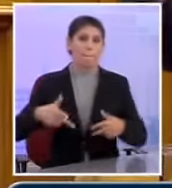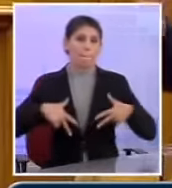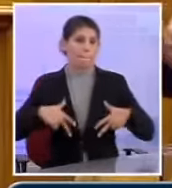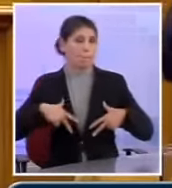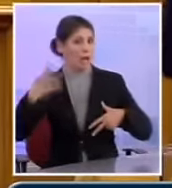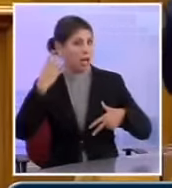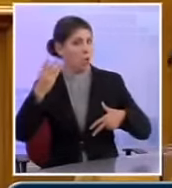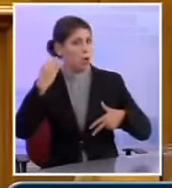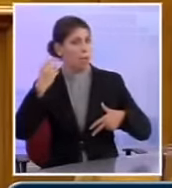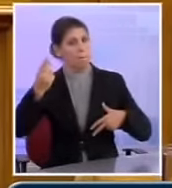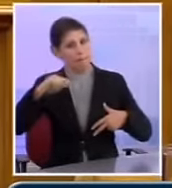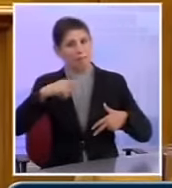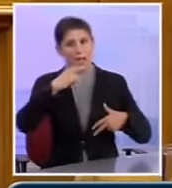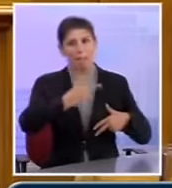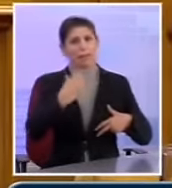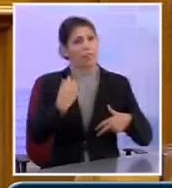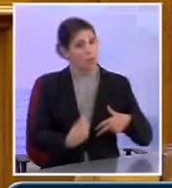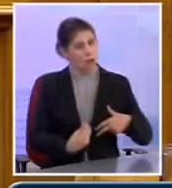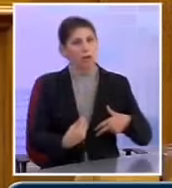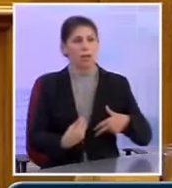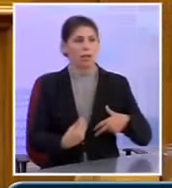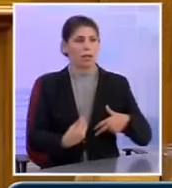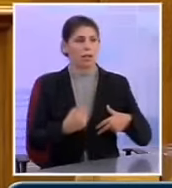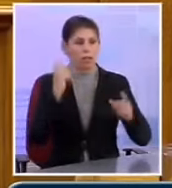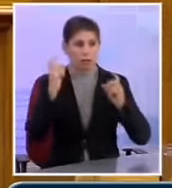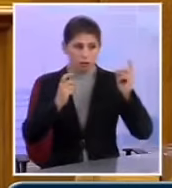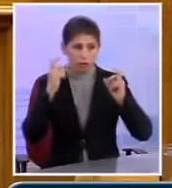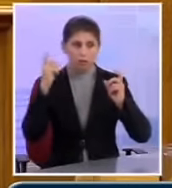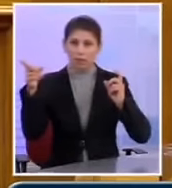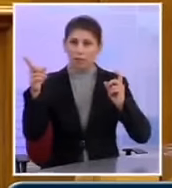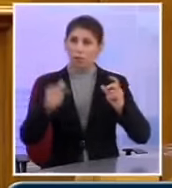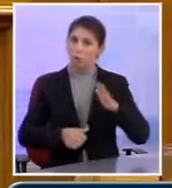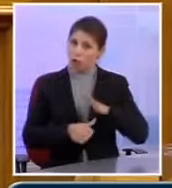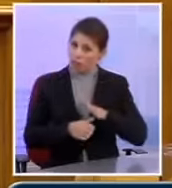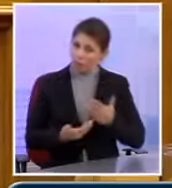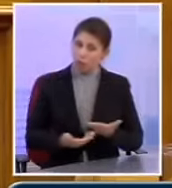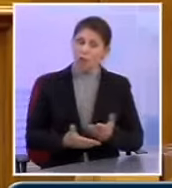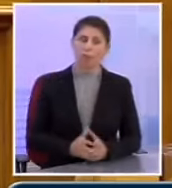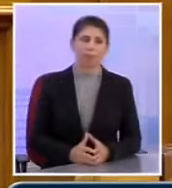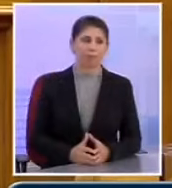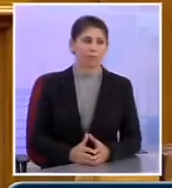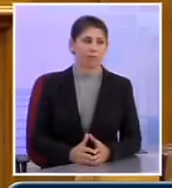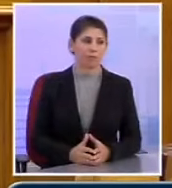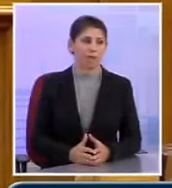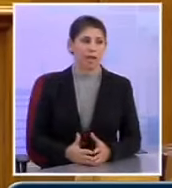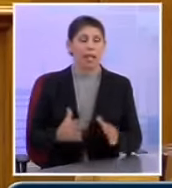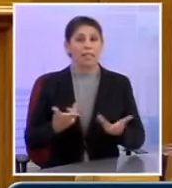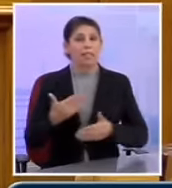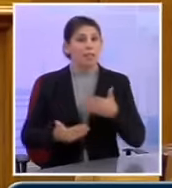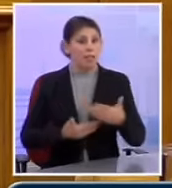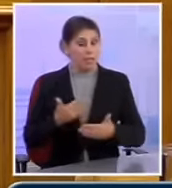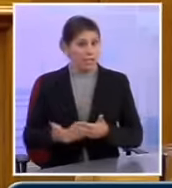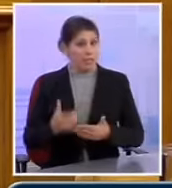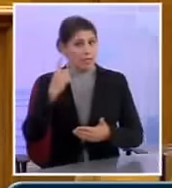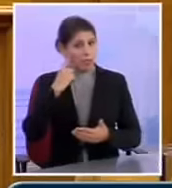ακούνε και απαντάνε, είναι καλύτερη να το σκεφτεί το Προεδρείο, γιατί είναι μια διαδικασία